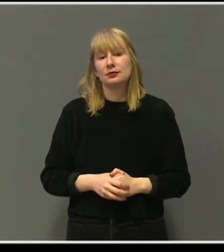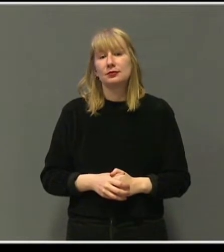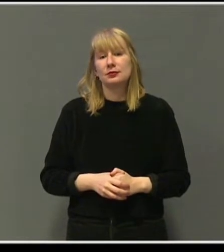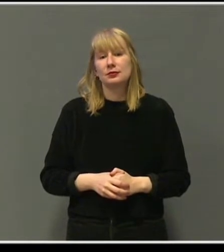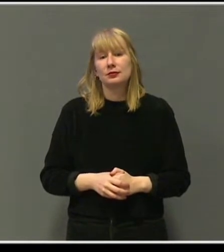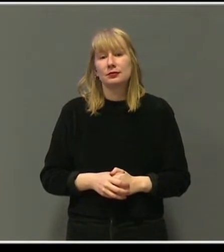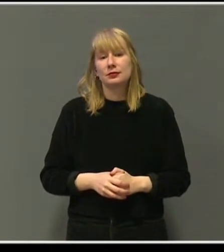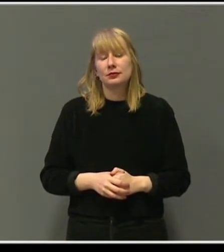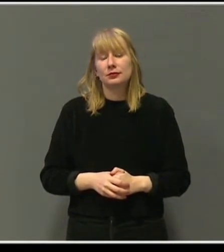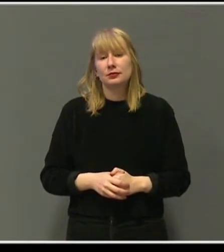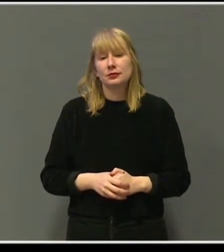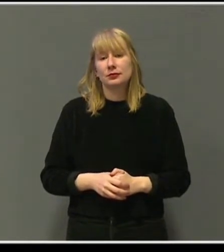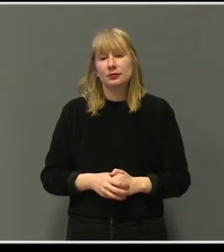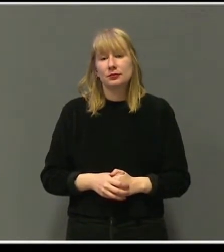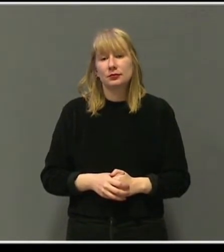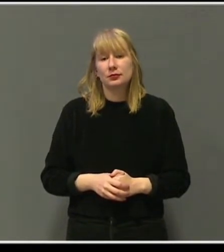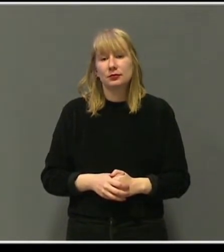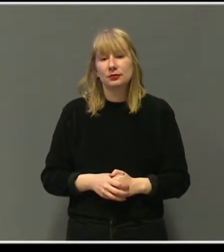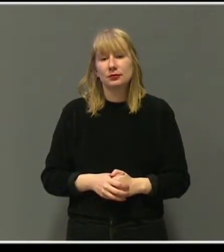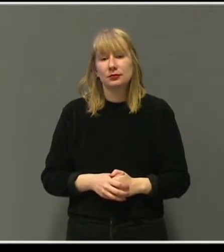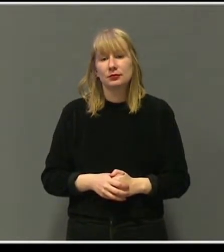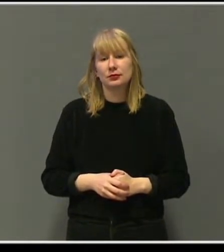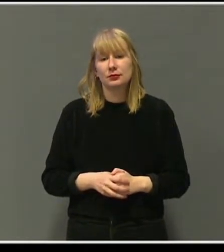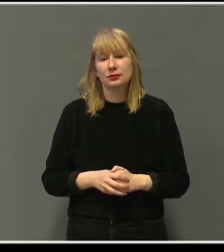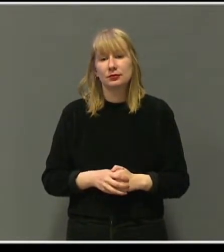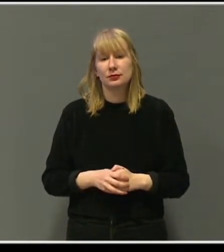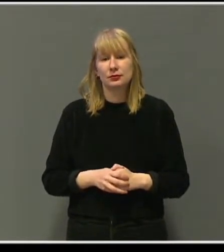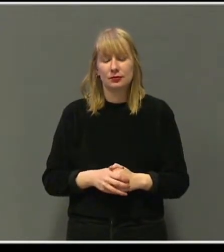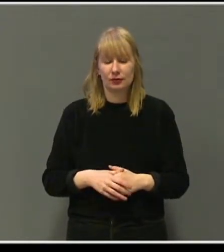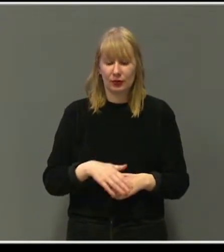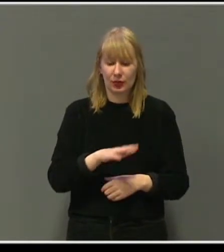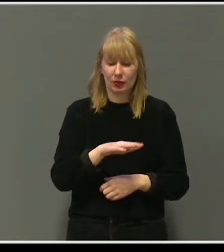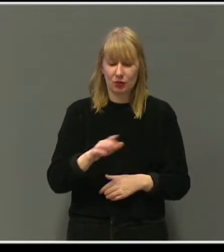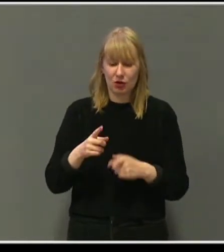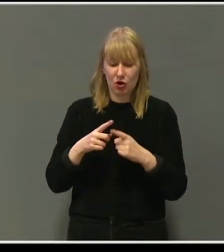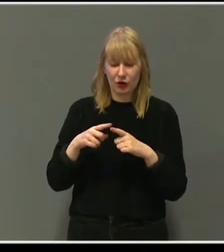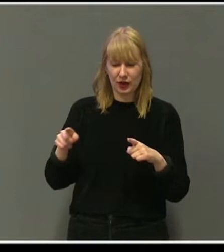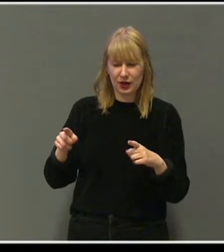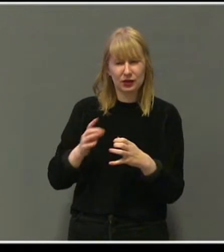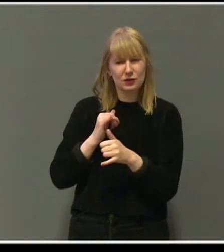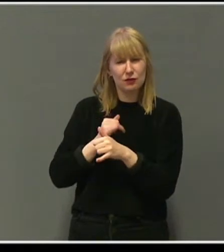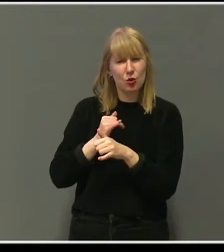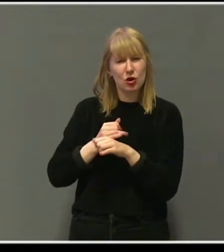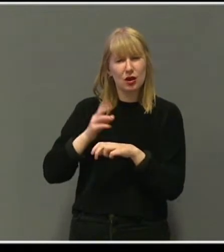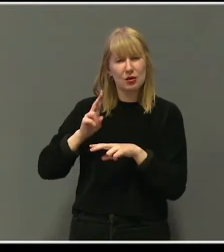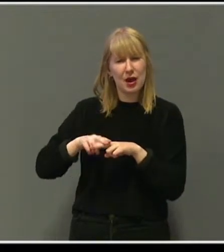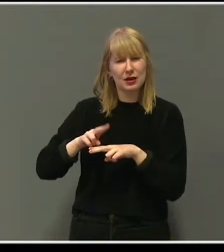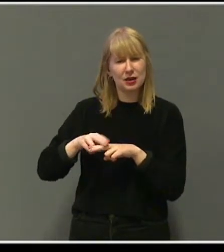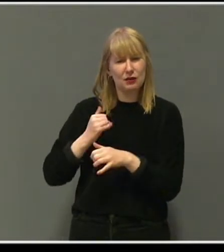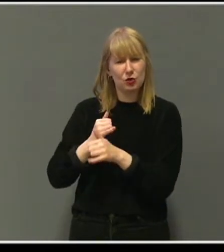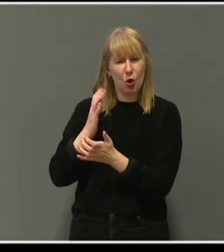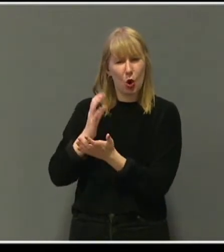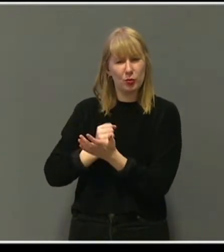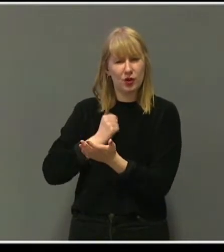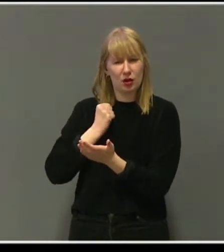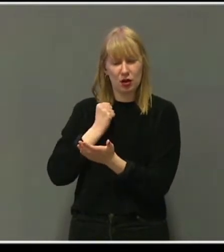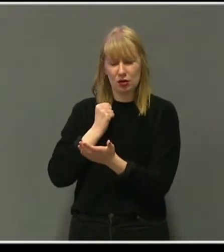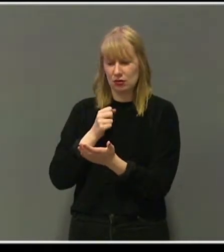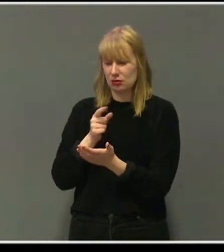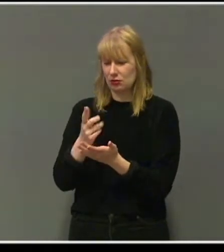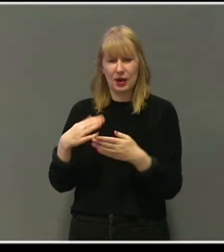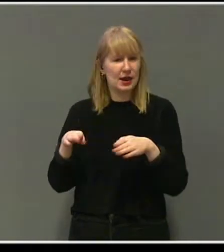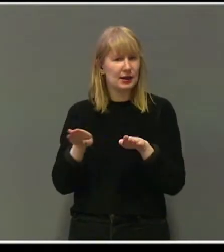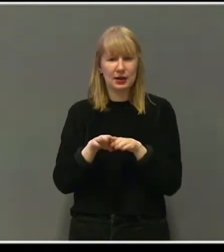Når merker man at et barn er annerledes? At det ikke er som andre barn.